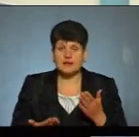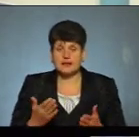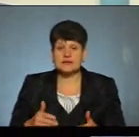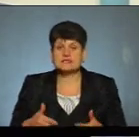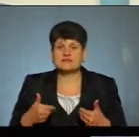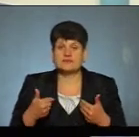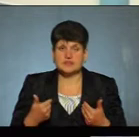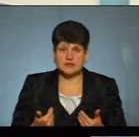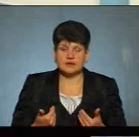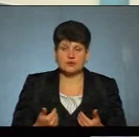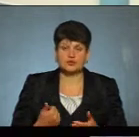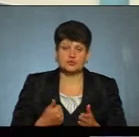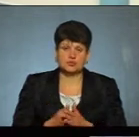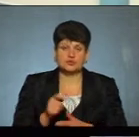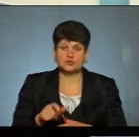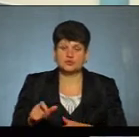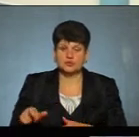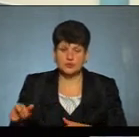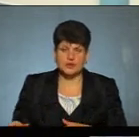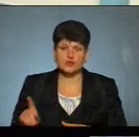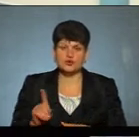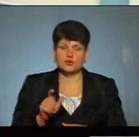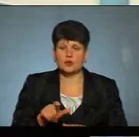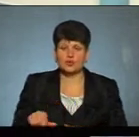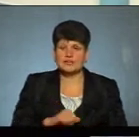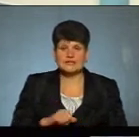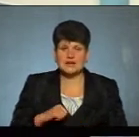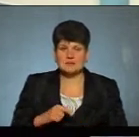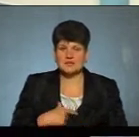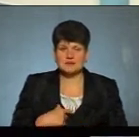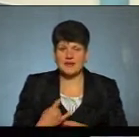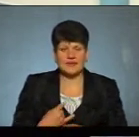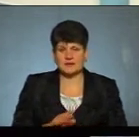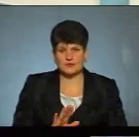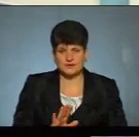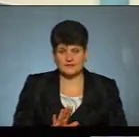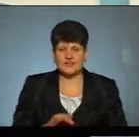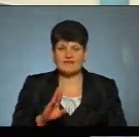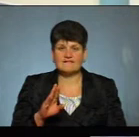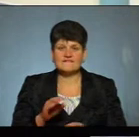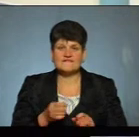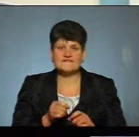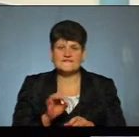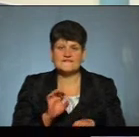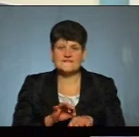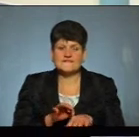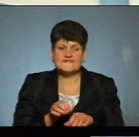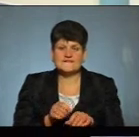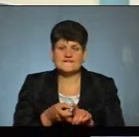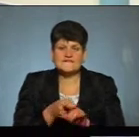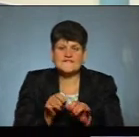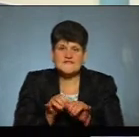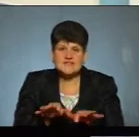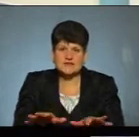напевне, до мешканців, щоб люди самі себе не дурили. Вірус – це невенерична